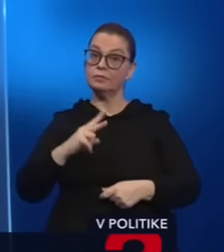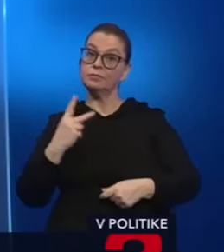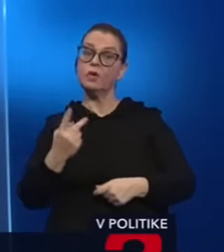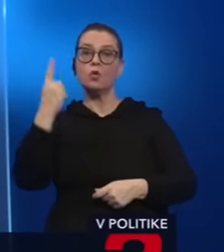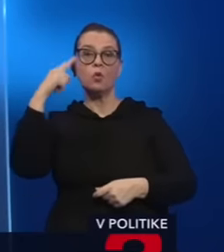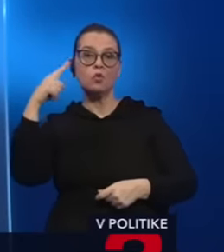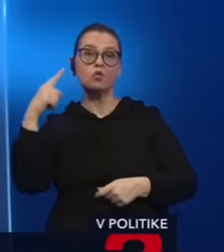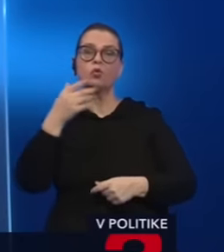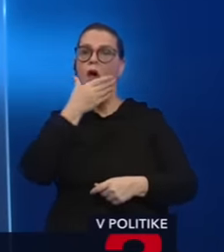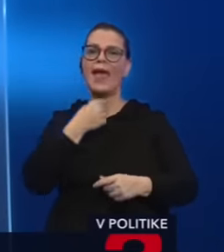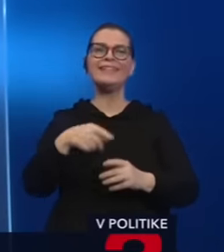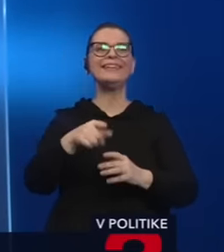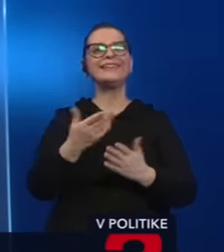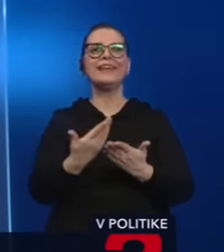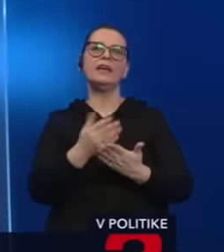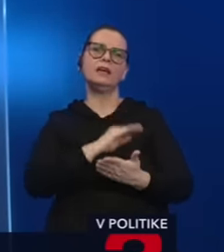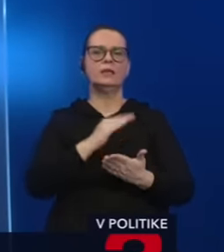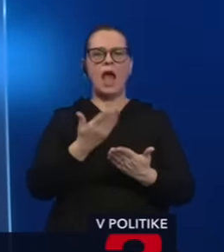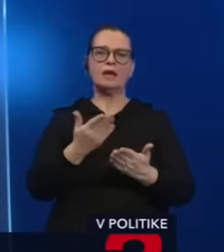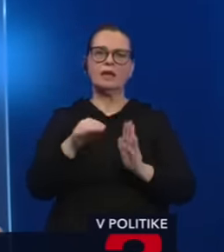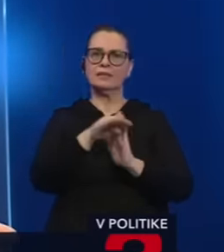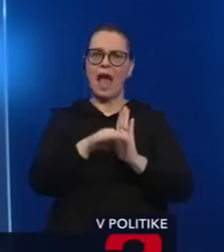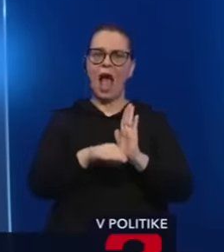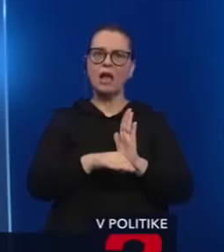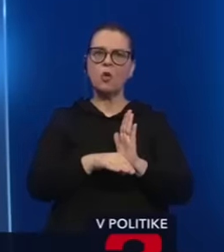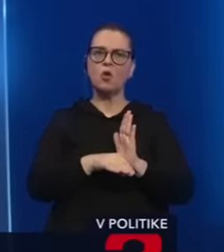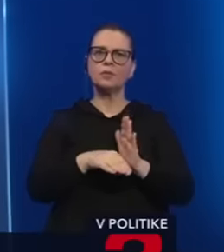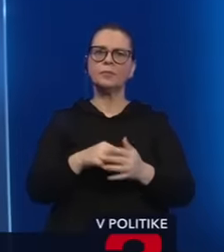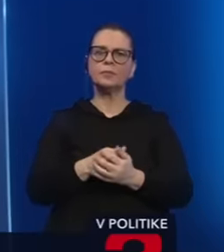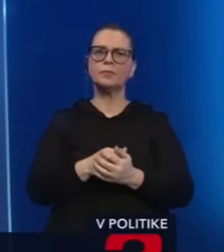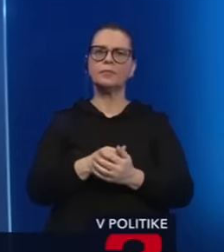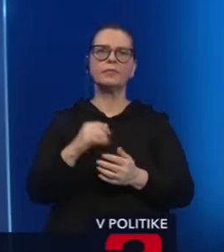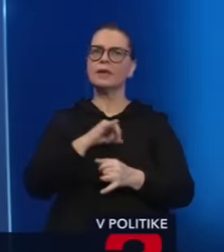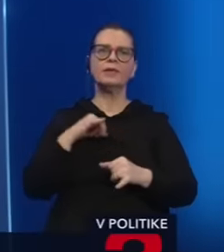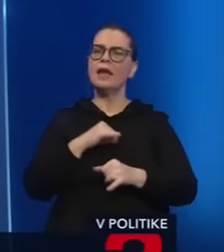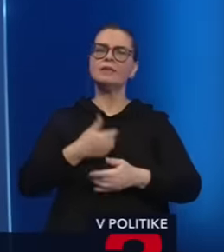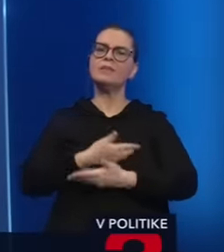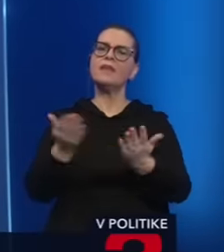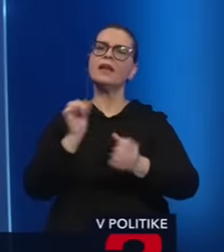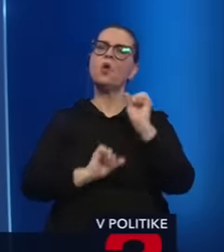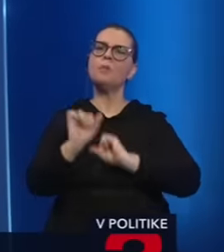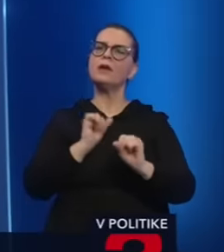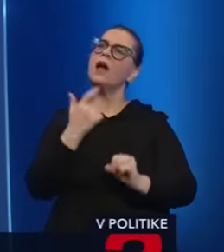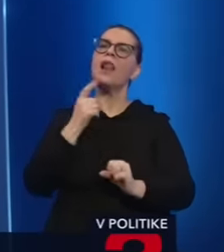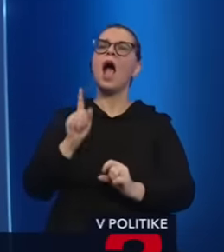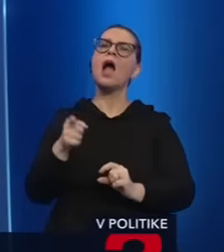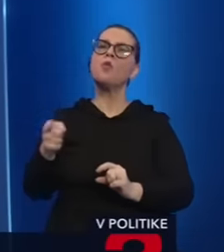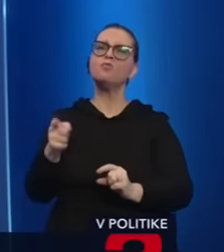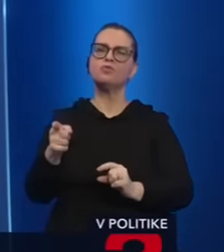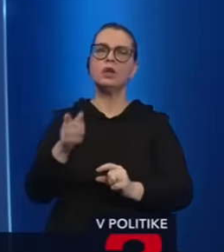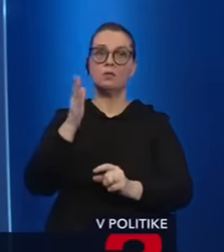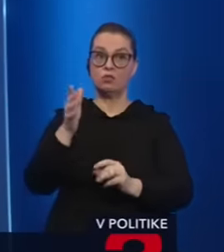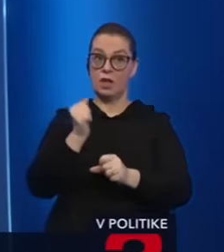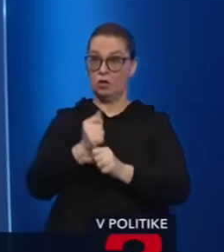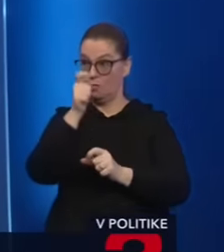zákon, v parlamente čisto teoretické, nechcem, aby také veci, netlačím na ňo, aby ich verejne obhajoval, ale ako sa v tých veciach postaví, že či bude